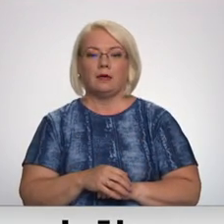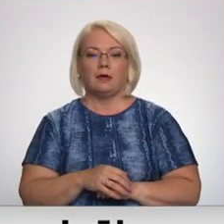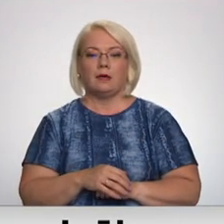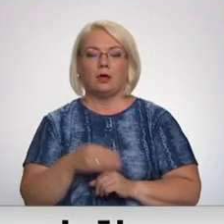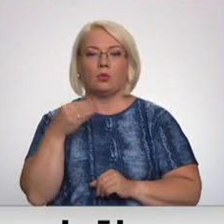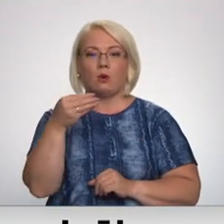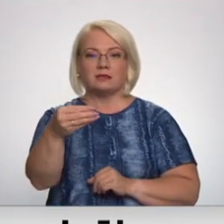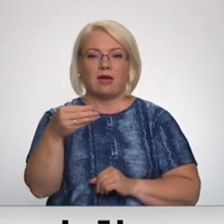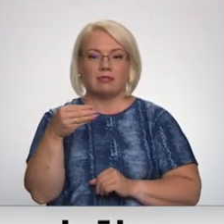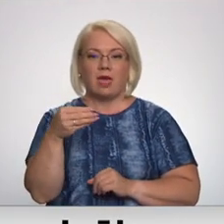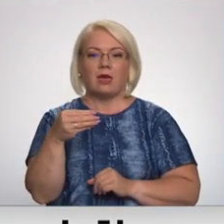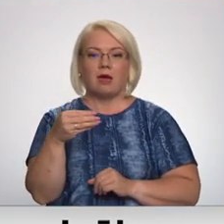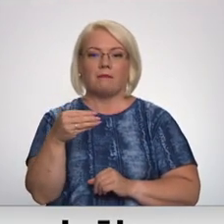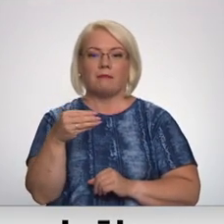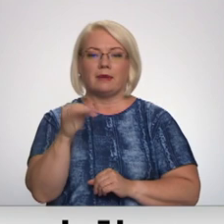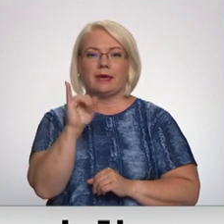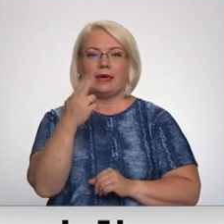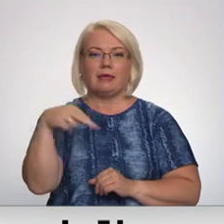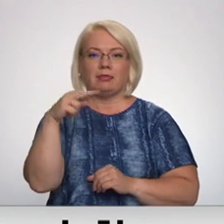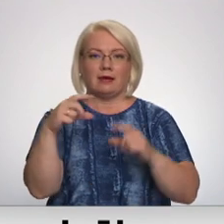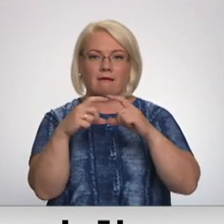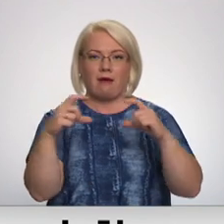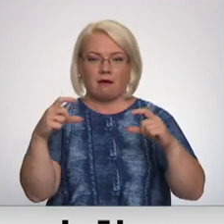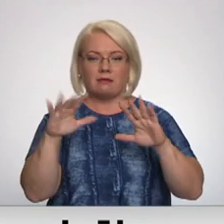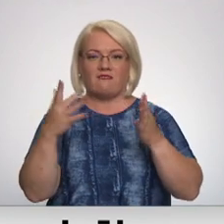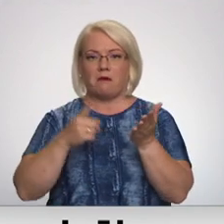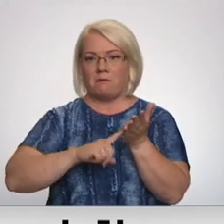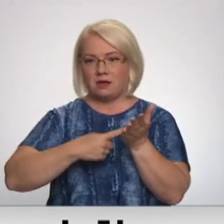Noskinējam ID karti vai pasi.